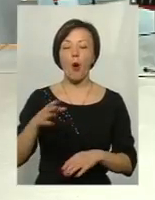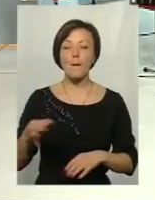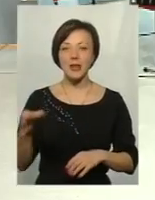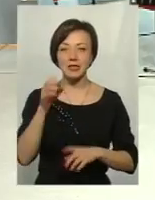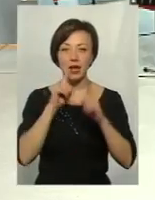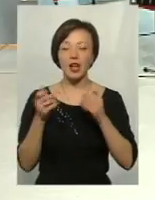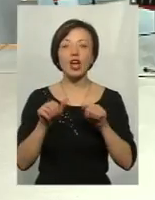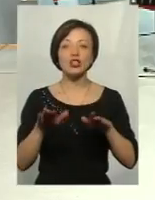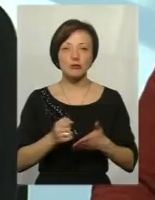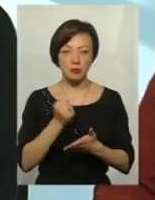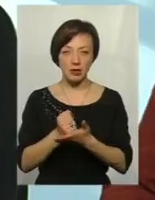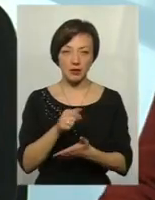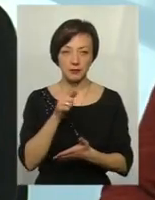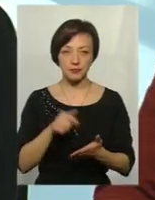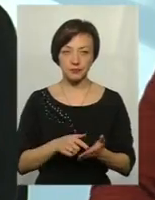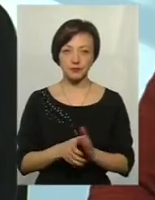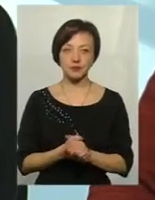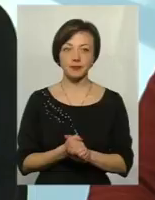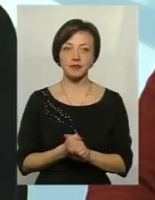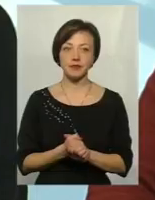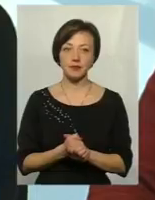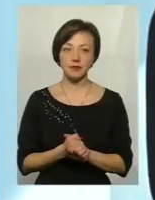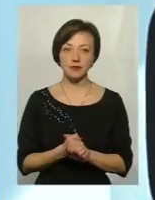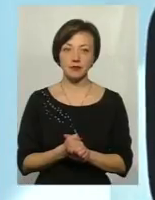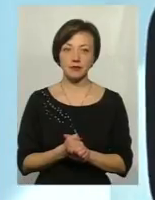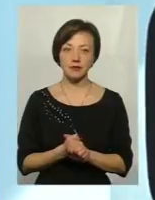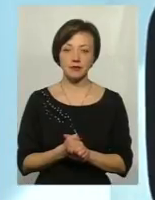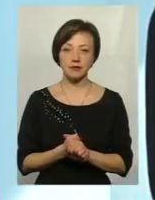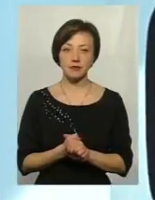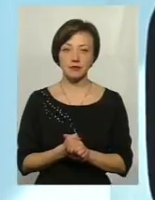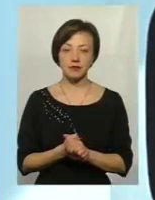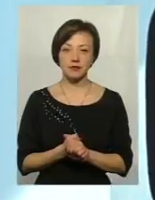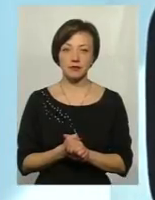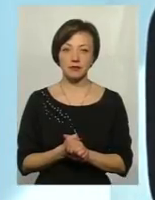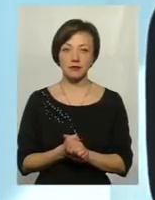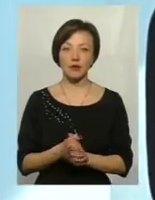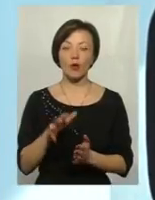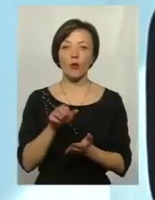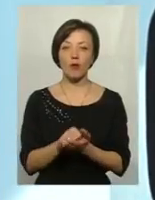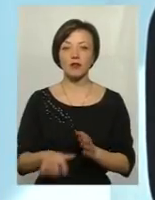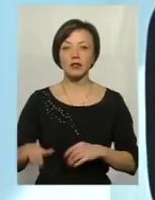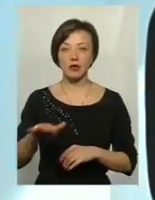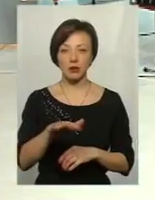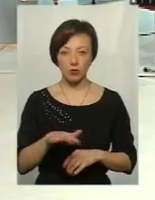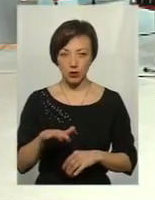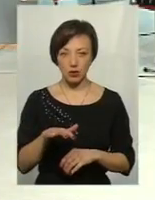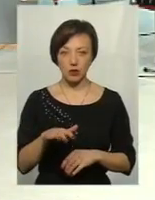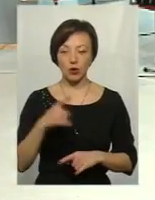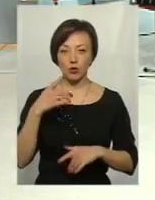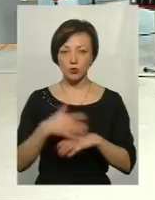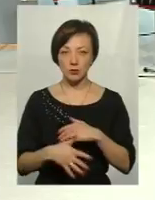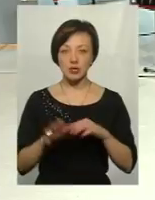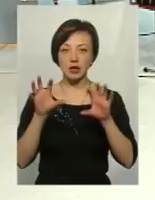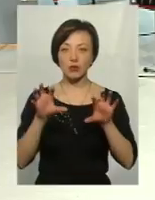рада? Яке рішення прийняла? Пані Ніаніла сказала декілька разів ключову фразу – окуповані території. Але ми мусимо розуміти, що